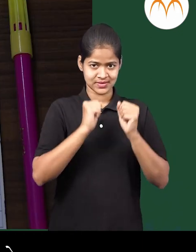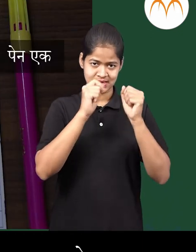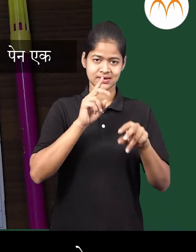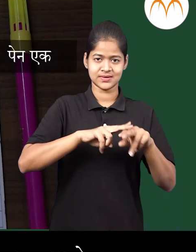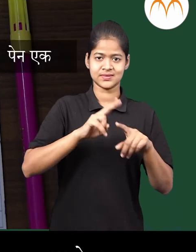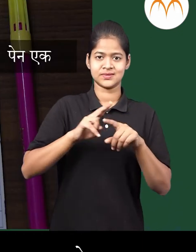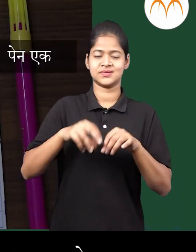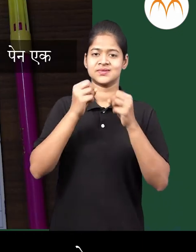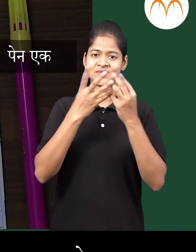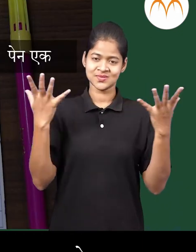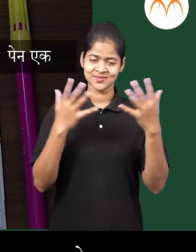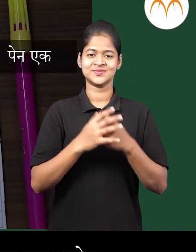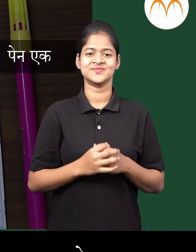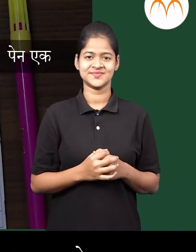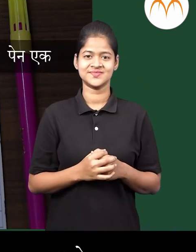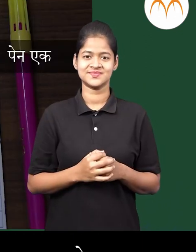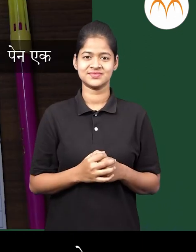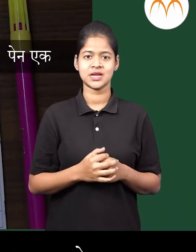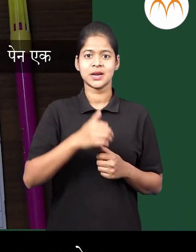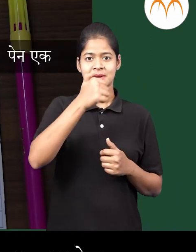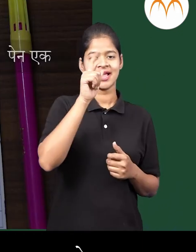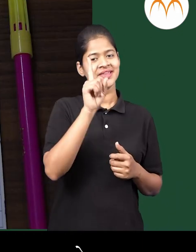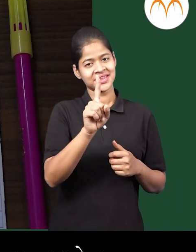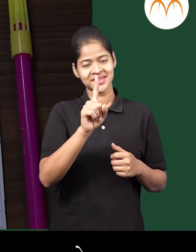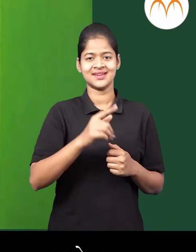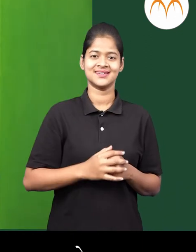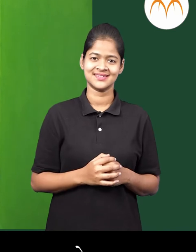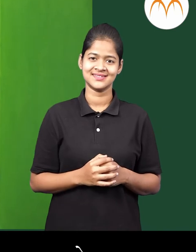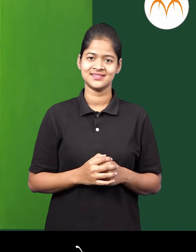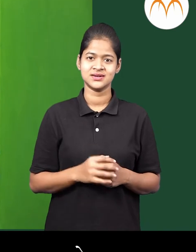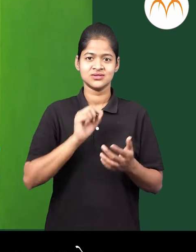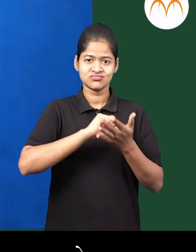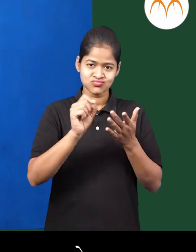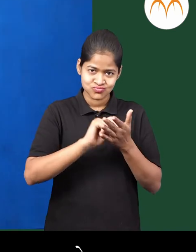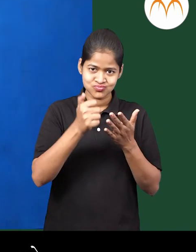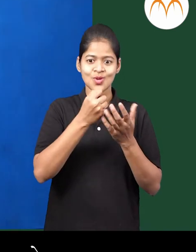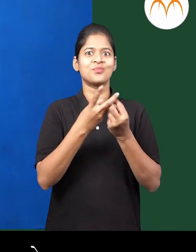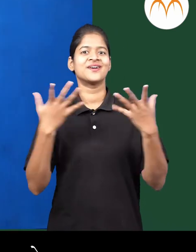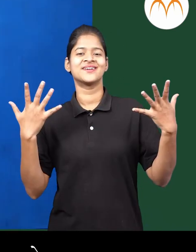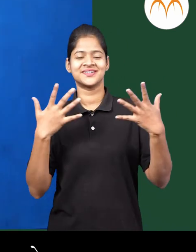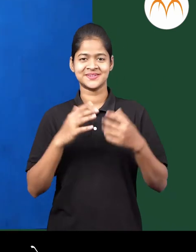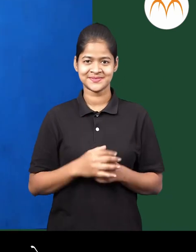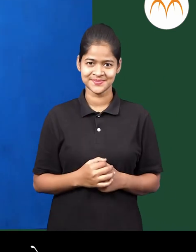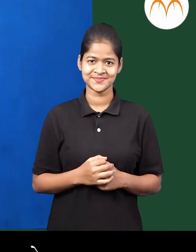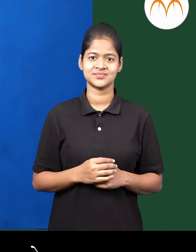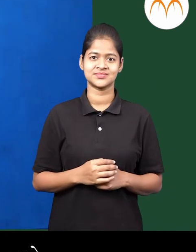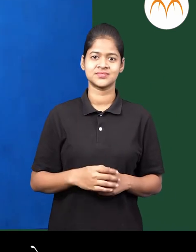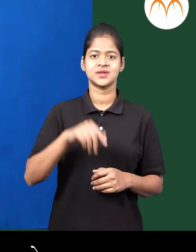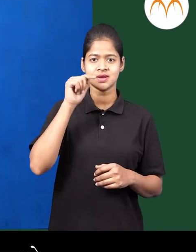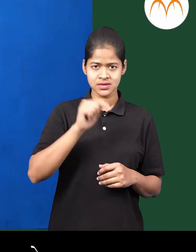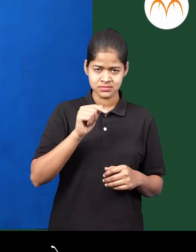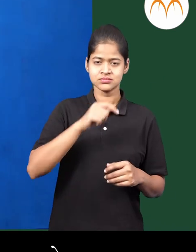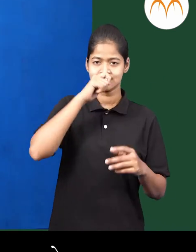पेन एक, पन त्यादे फाराटे अने डाग मातर अनेक आता आपण स्वयपगहा मधे,